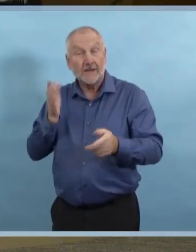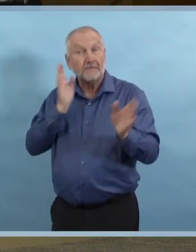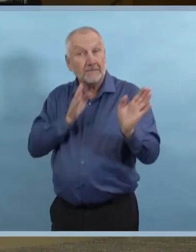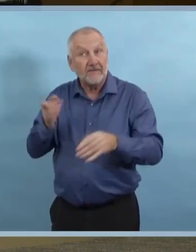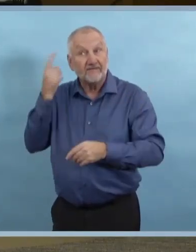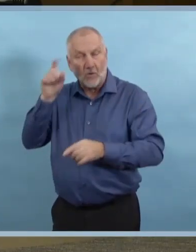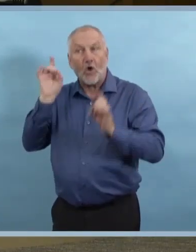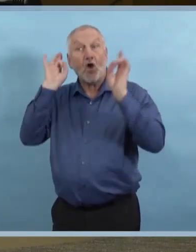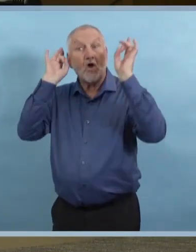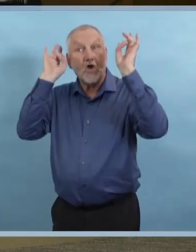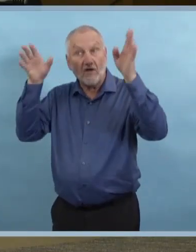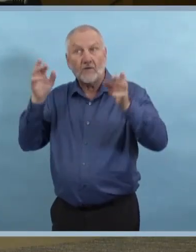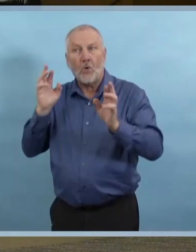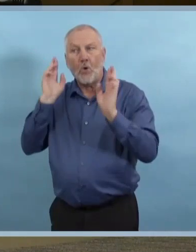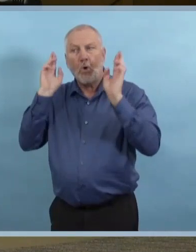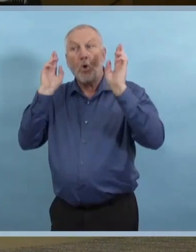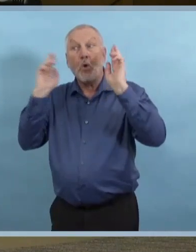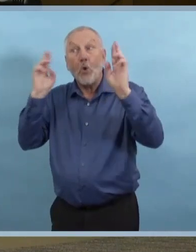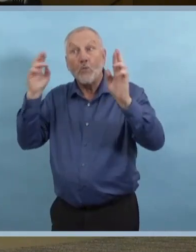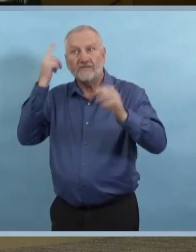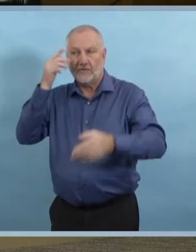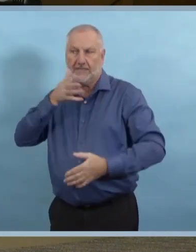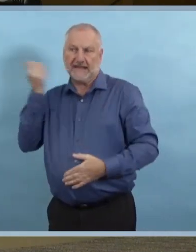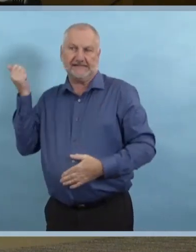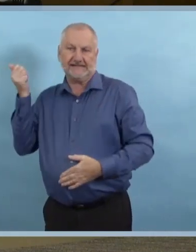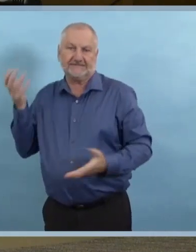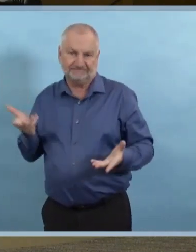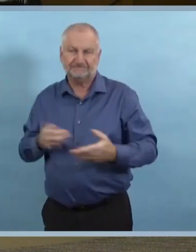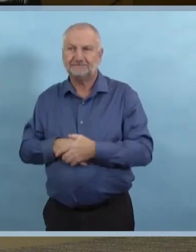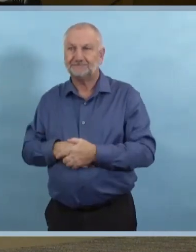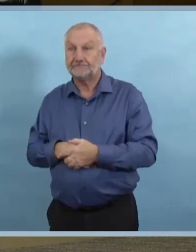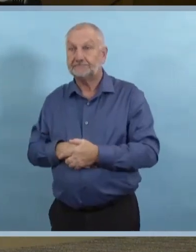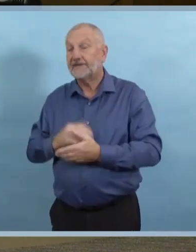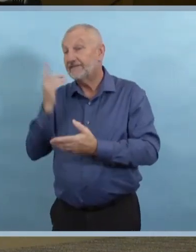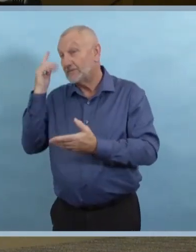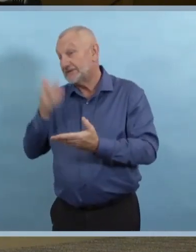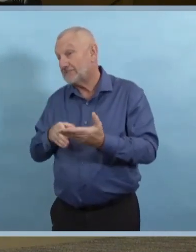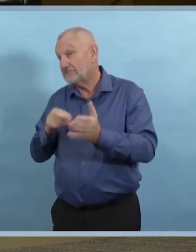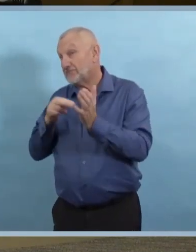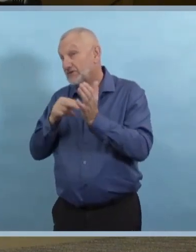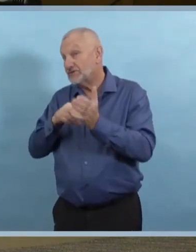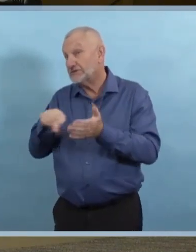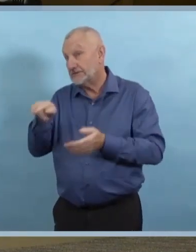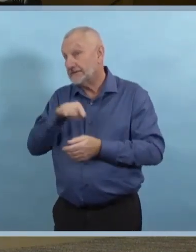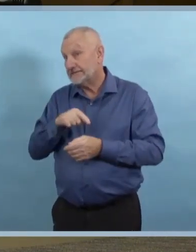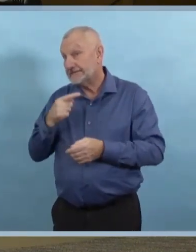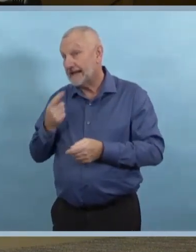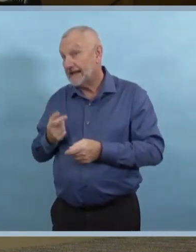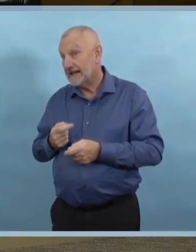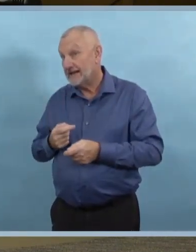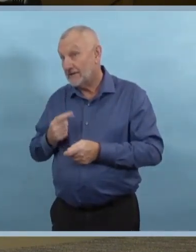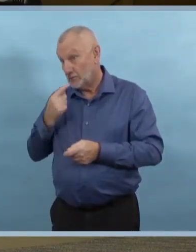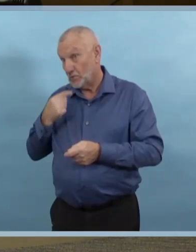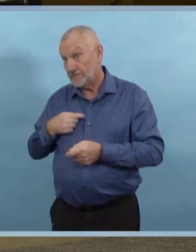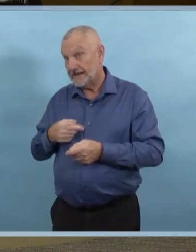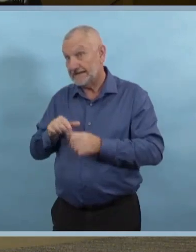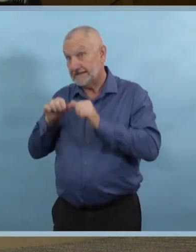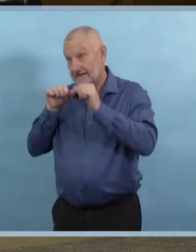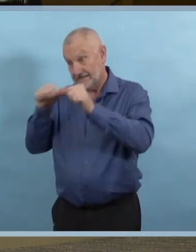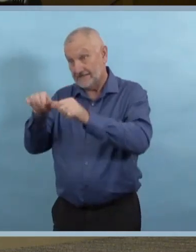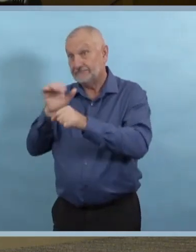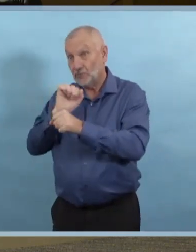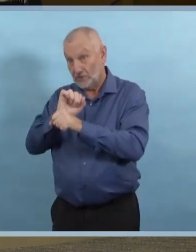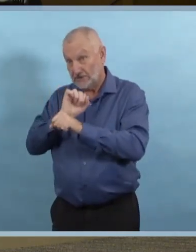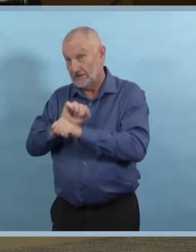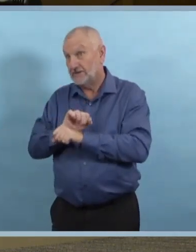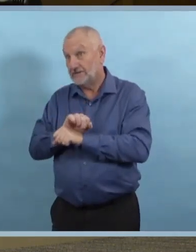'on leur a dit de continuer à travailler même si elles avaient certains symptômes et si ensuite, ils ont eu un test positif à la